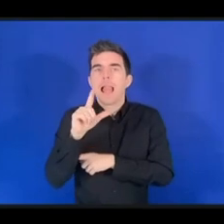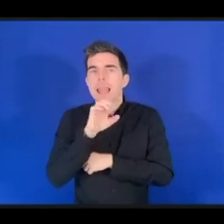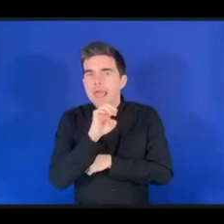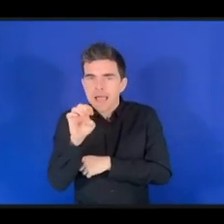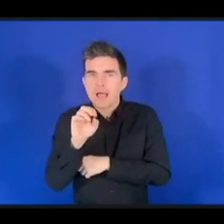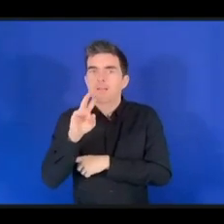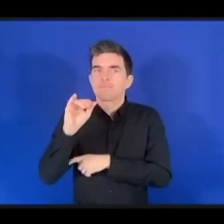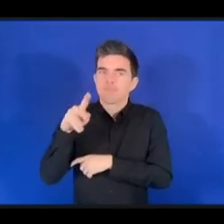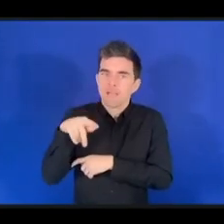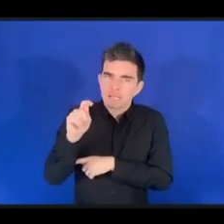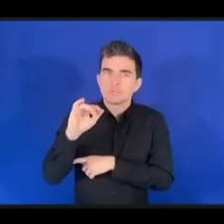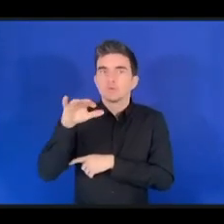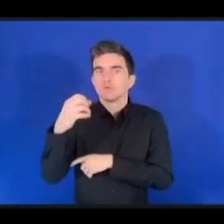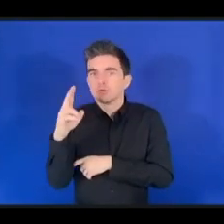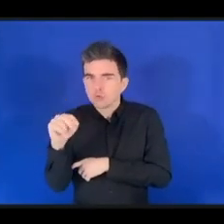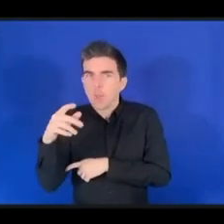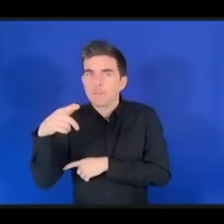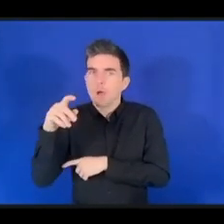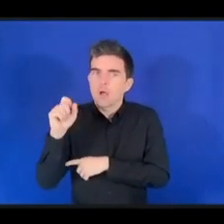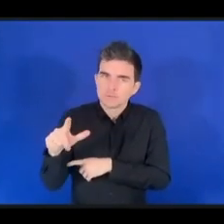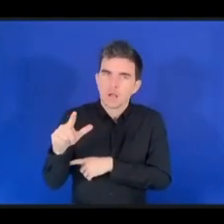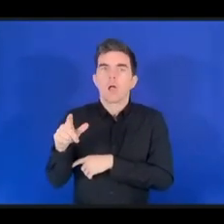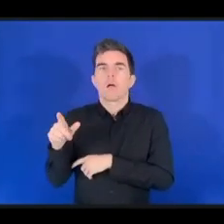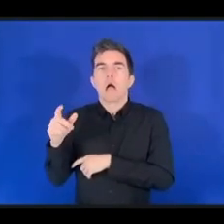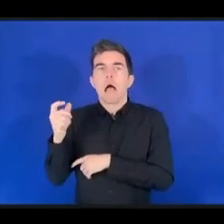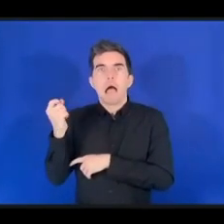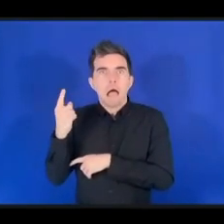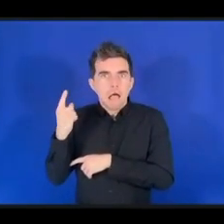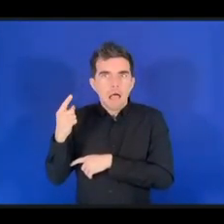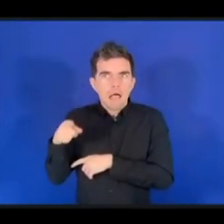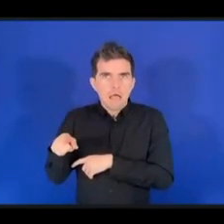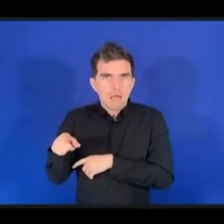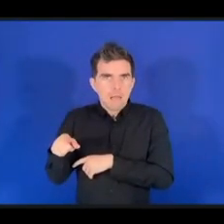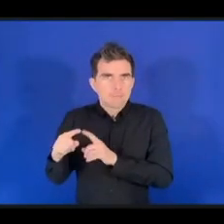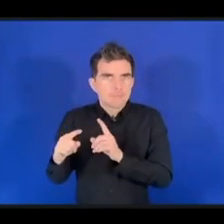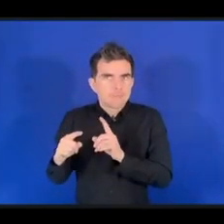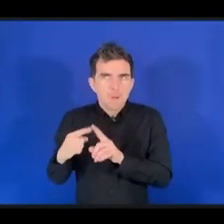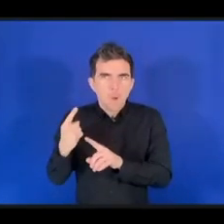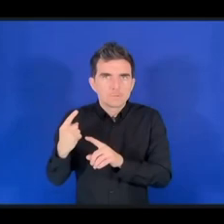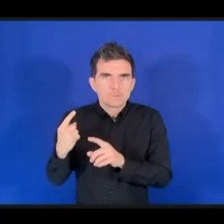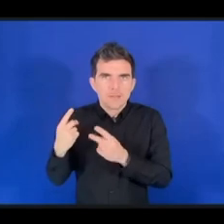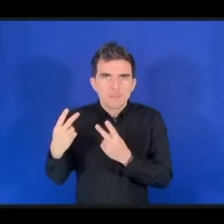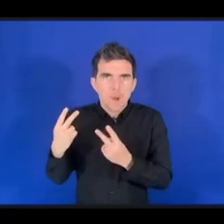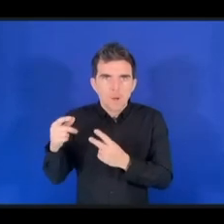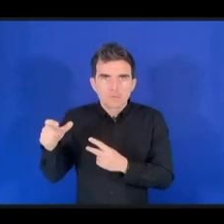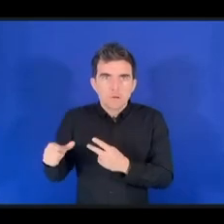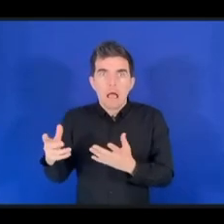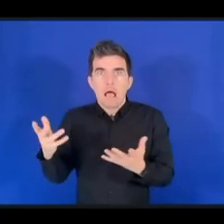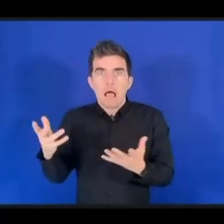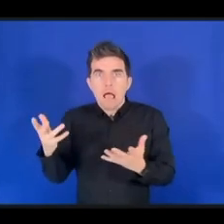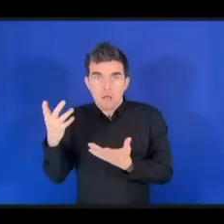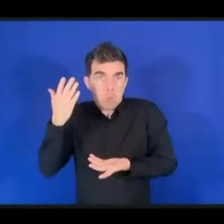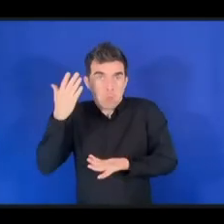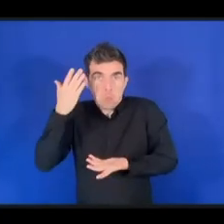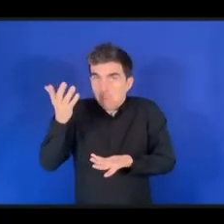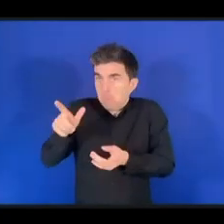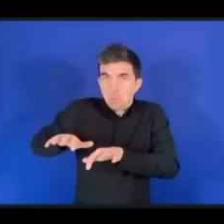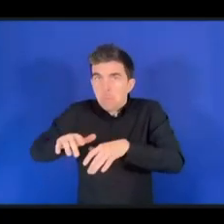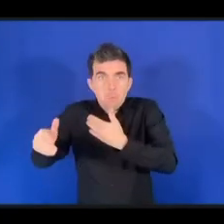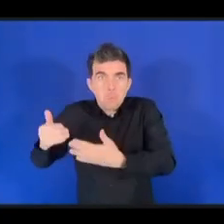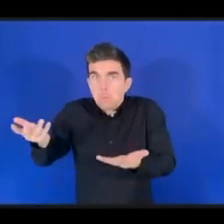чтобы продемонстрировать вам насколько сложный взаимосвязанный мир. И решения чаще всего возникают тогда, когда